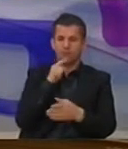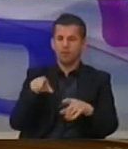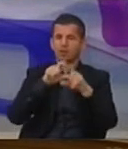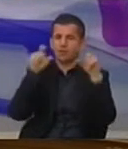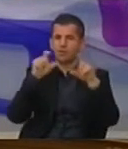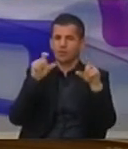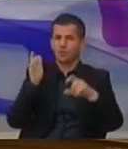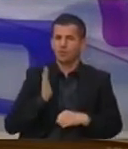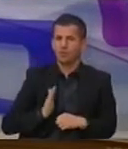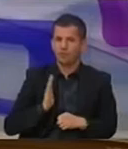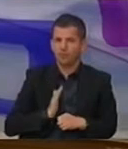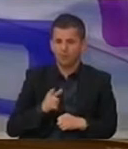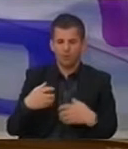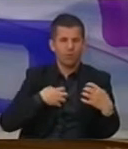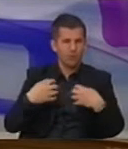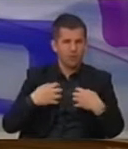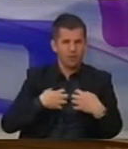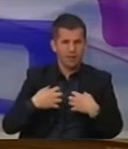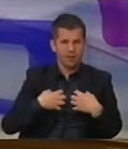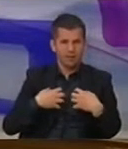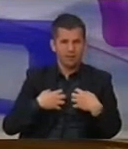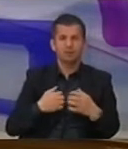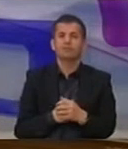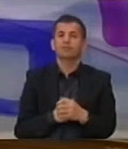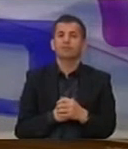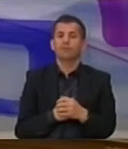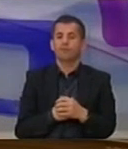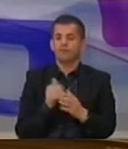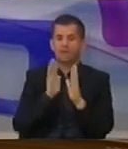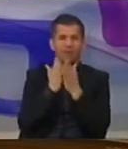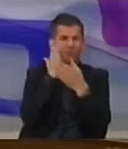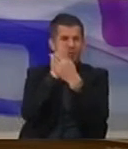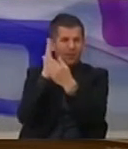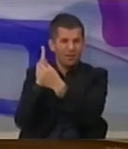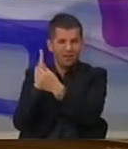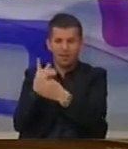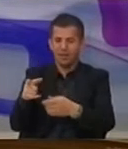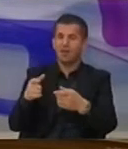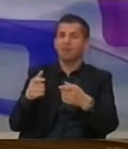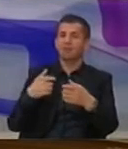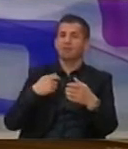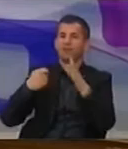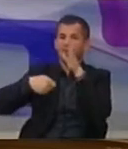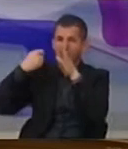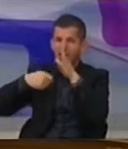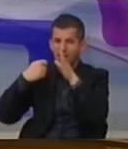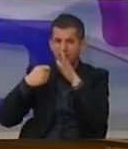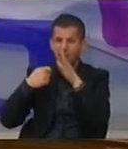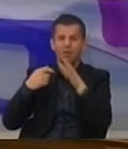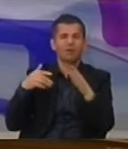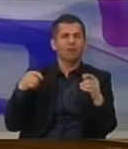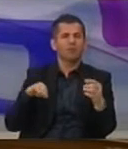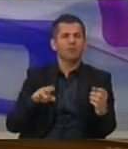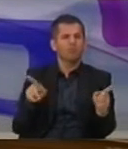publiket kulturës, si teatrin kontarë, bibliotekën kontare, qendrën kinematografikët Kosovës, filarmonin,